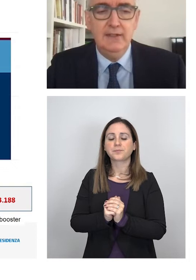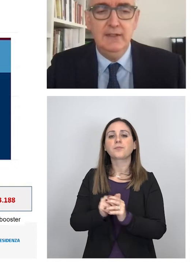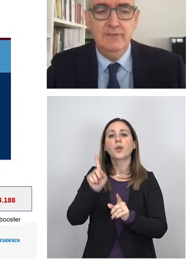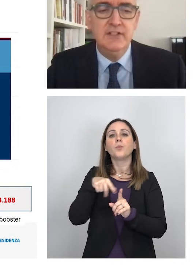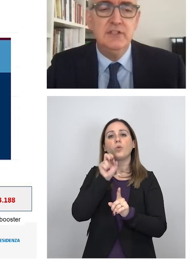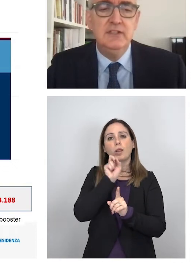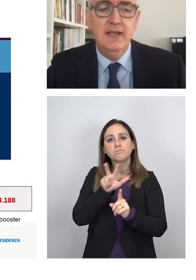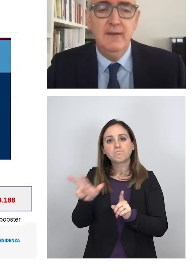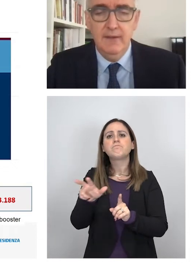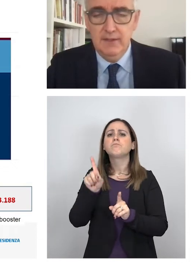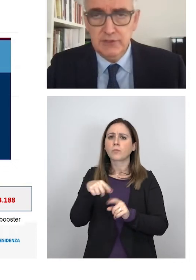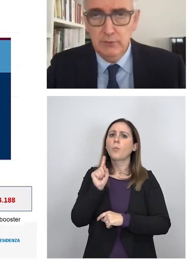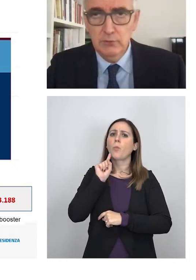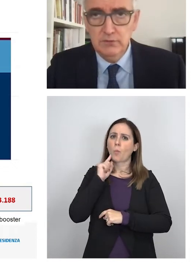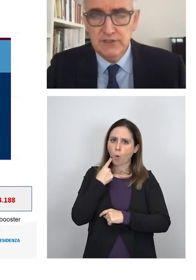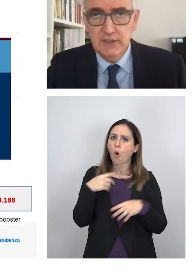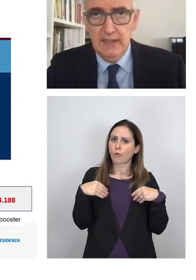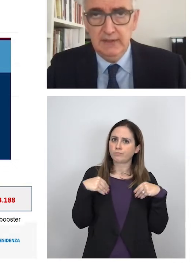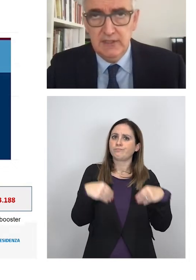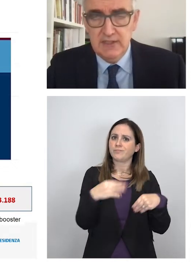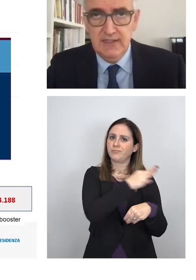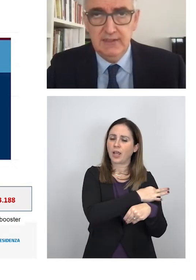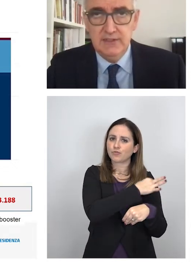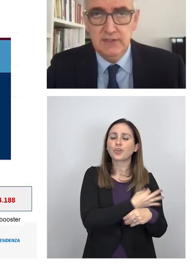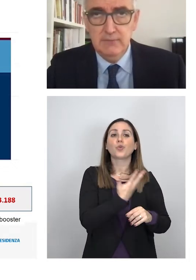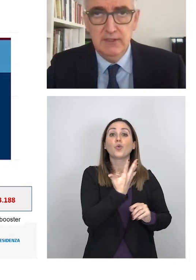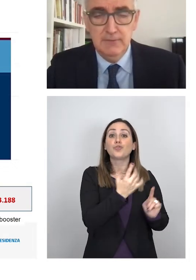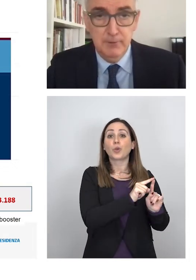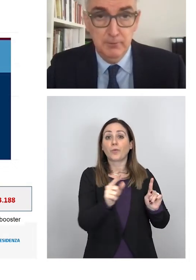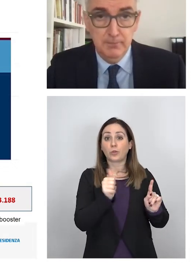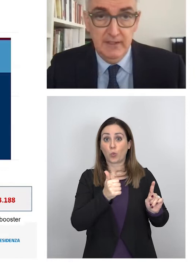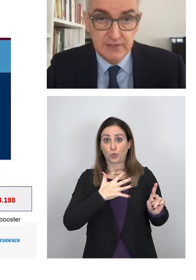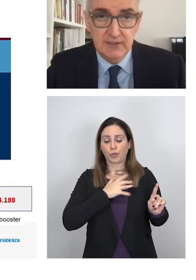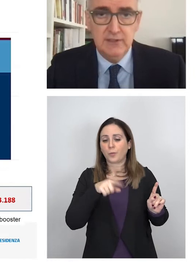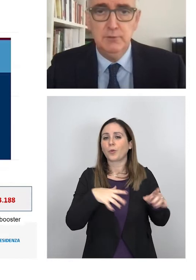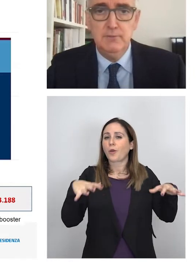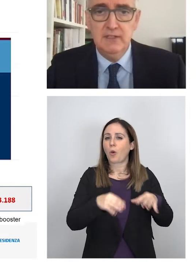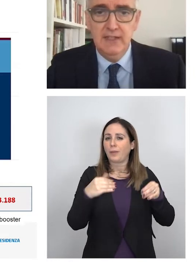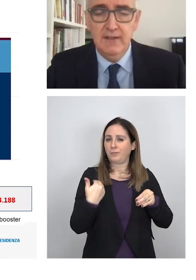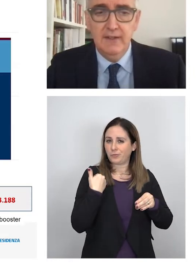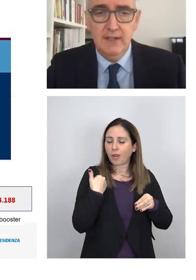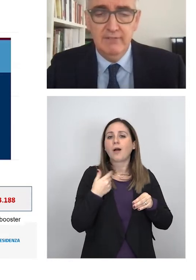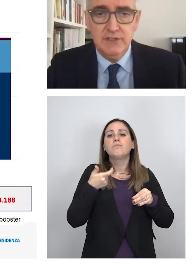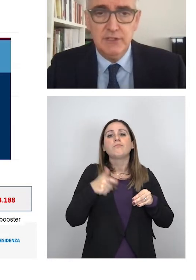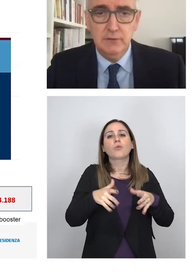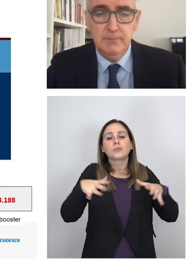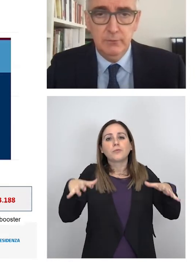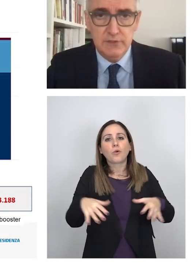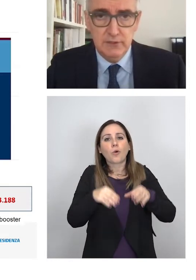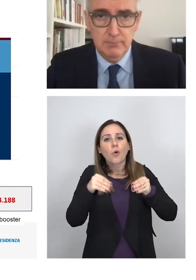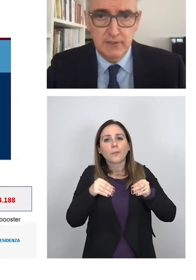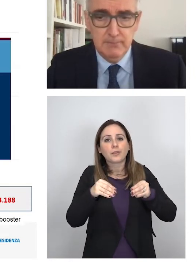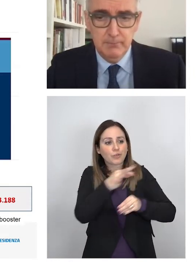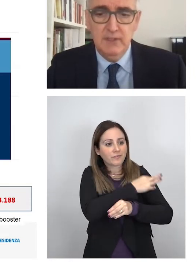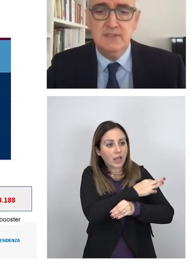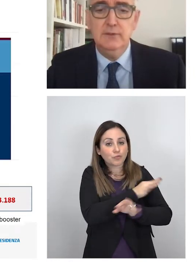anche nella fascia d'età 5-11 anche se iniziata recentemente proprio per la recente disponibilità della vaccino per